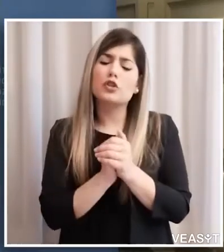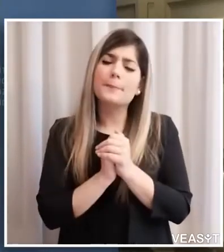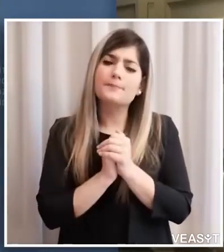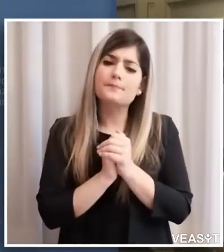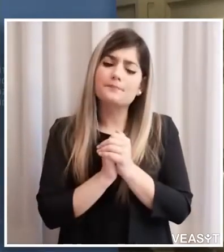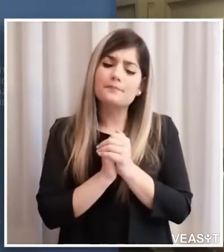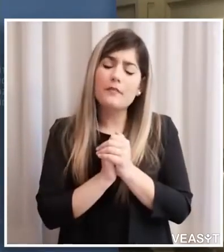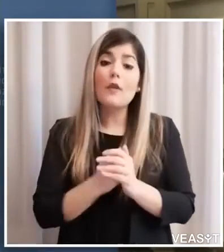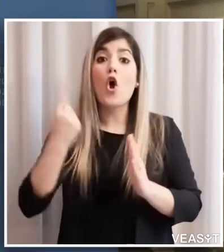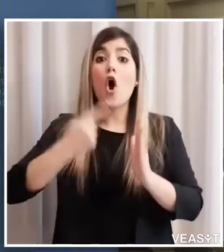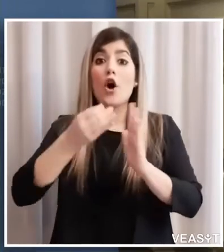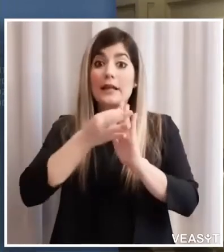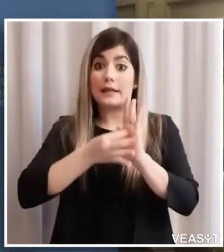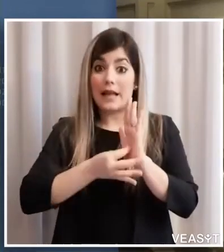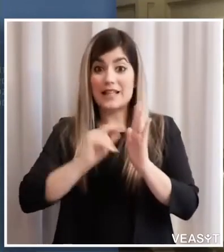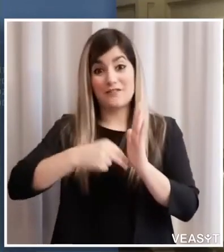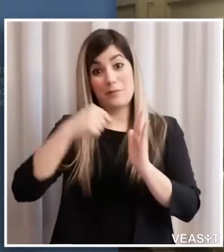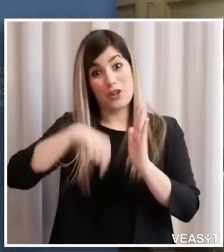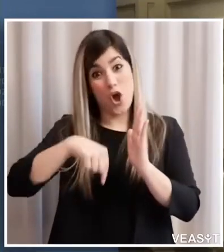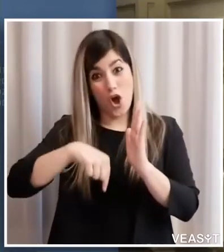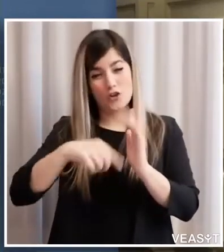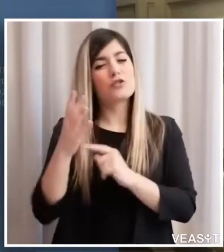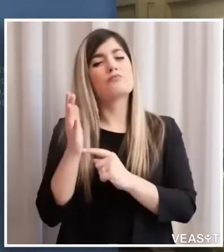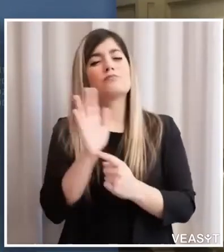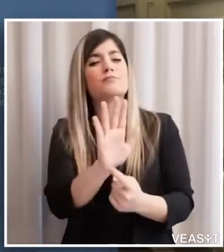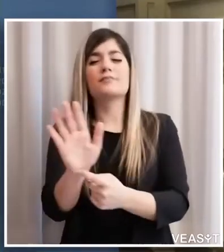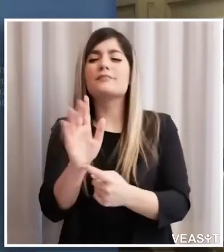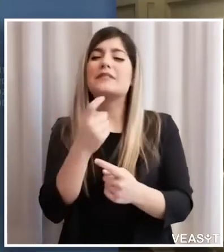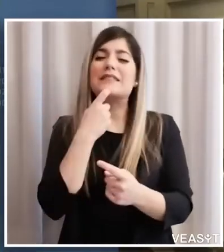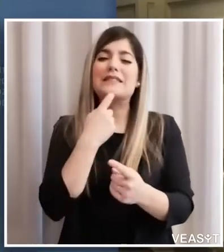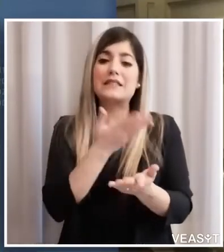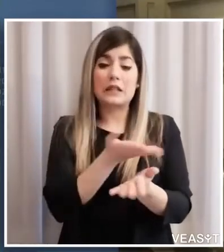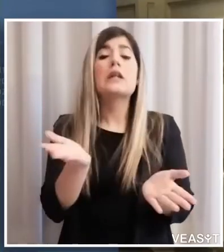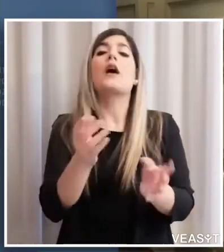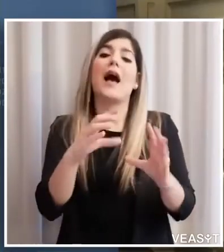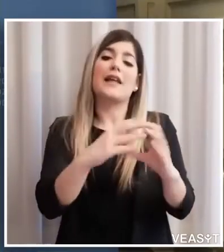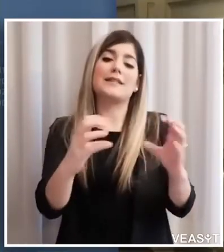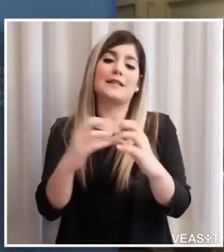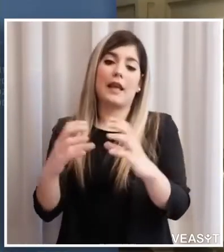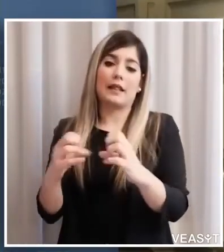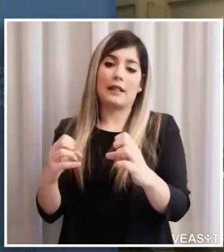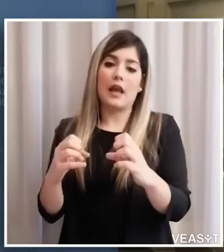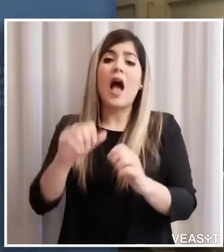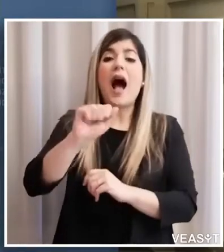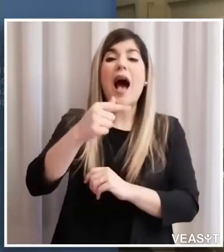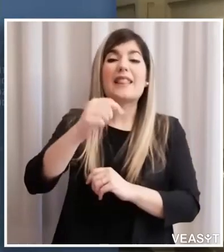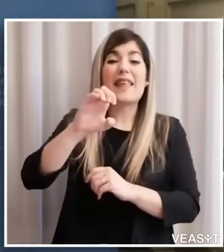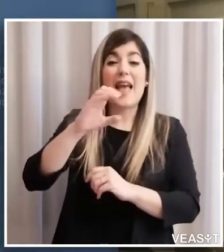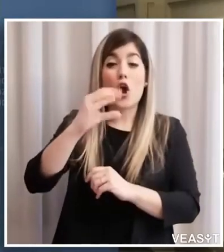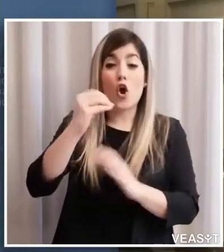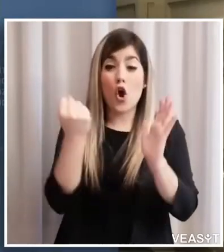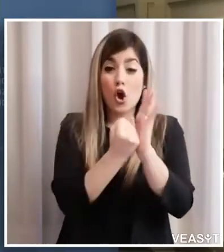firmata oggi si rivolge a tutte le aziende a prescindere dal codice a teco o solo alle aziende artigiane